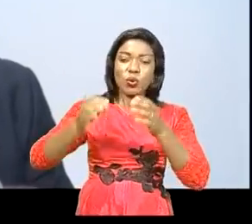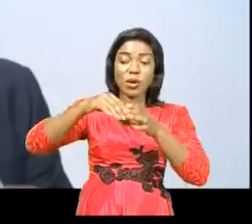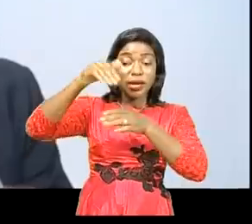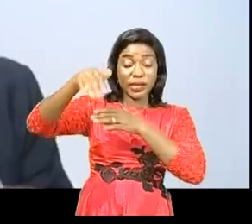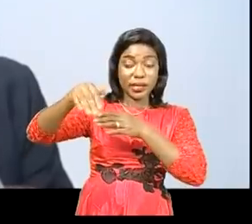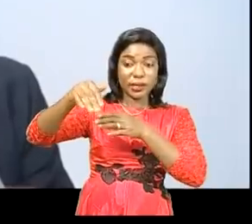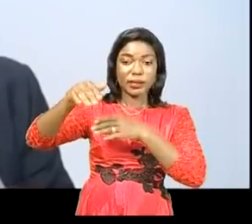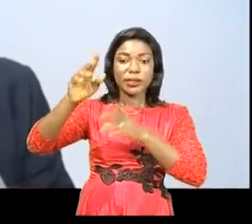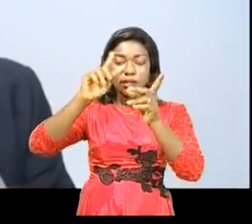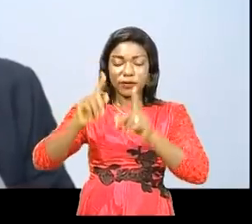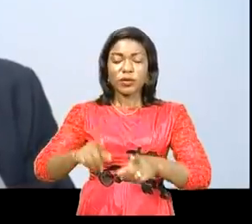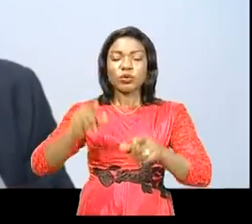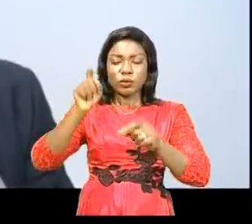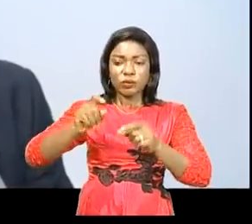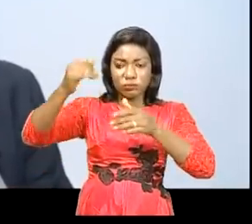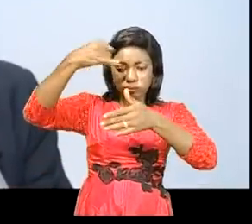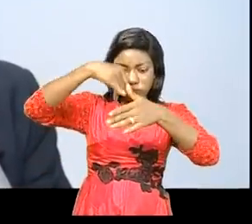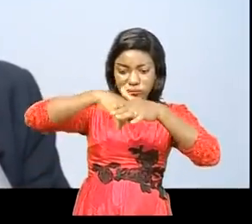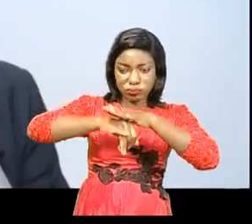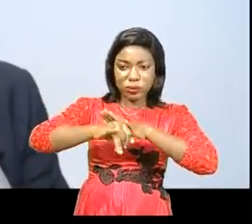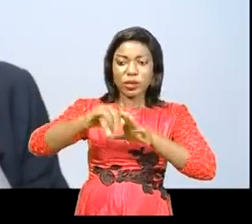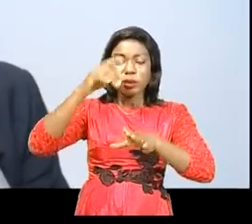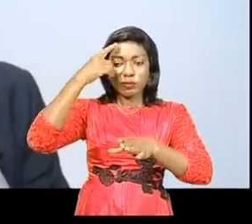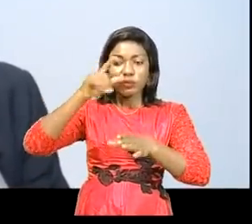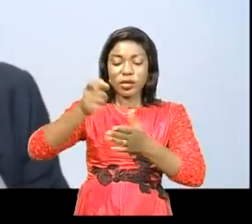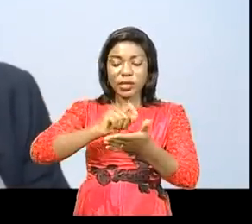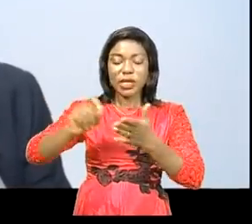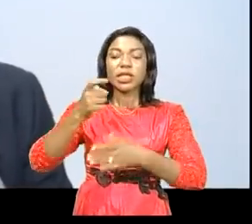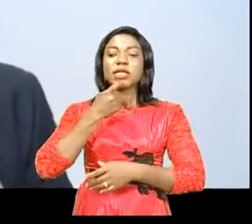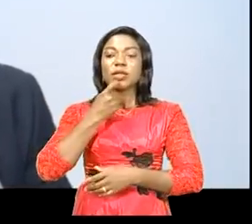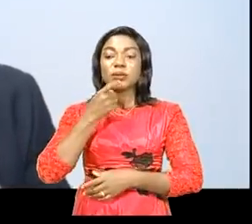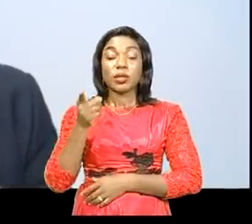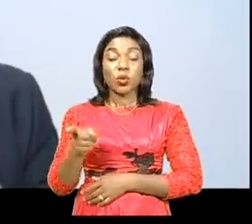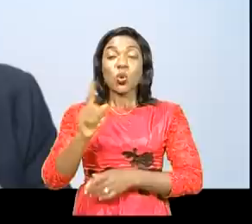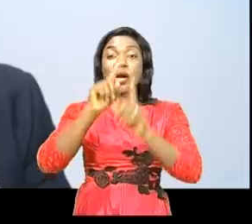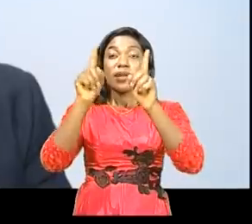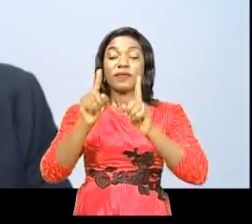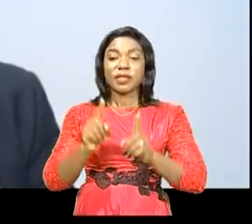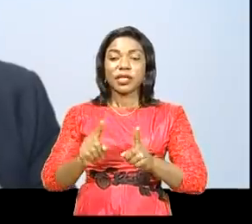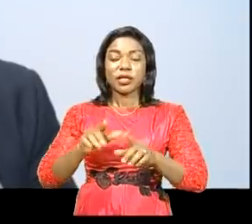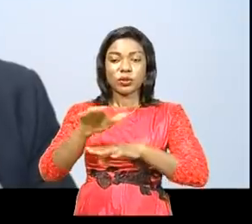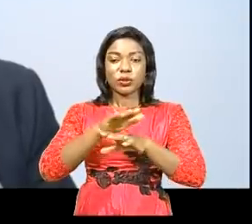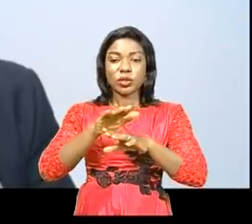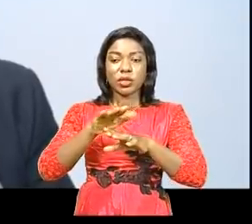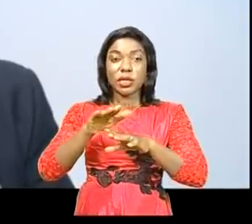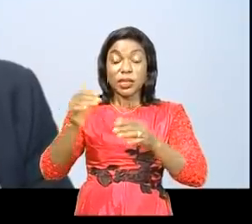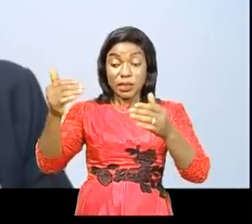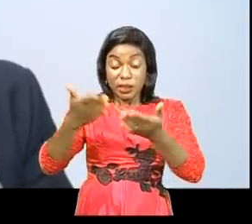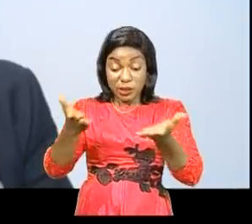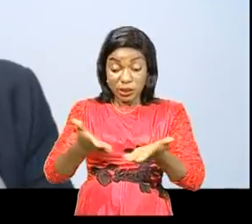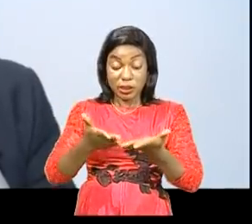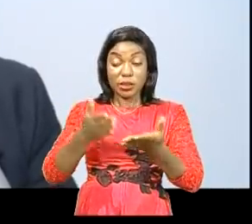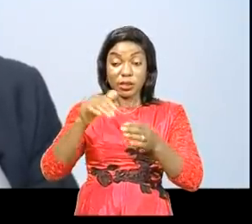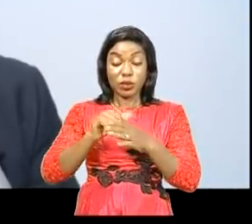retrouve dans... Pour qu'on réécrive cette histoire africaine chez nous, on va la réécrire chez